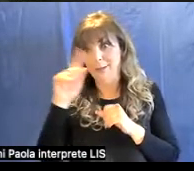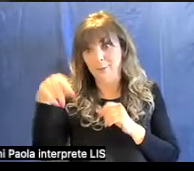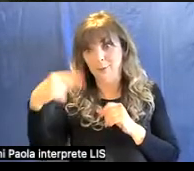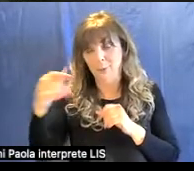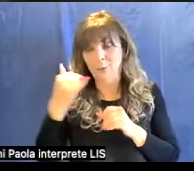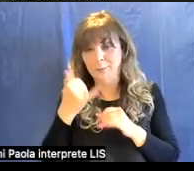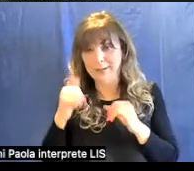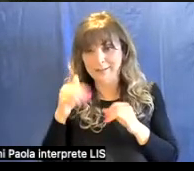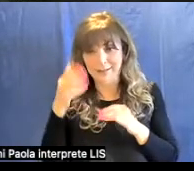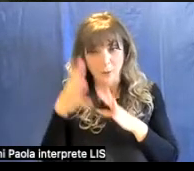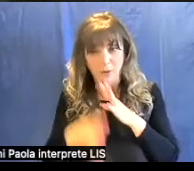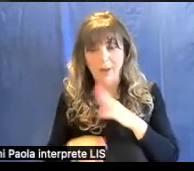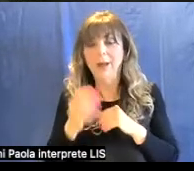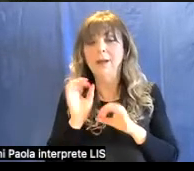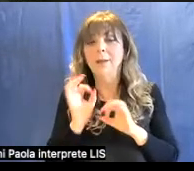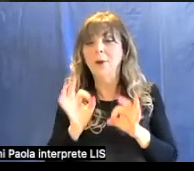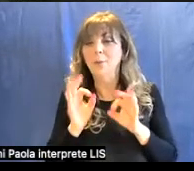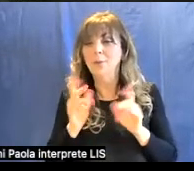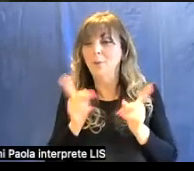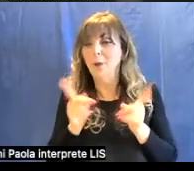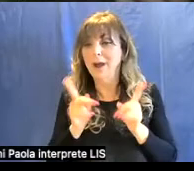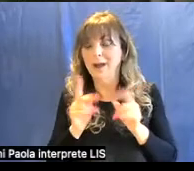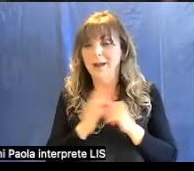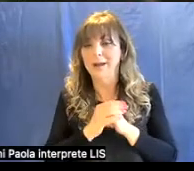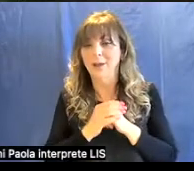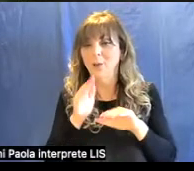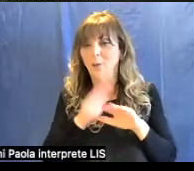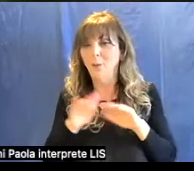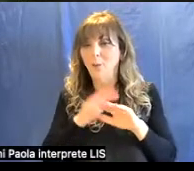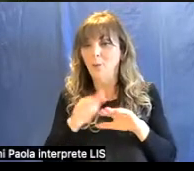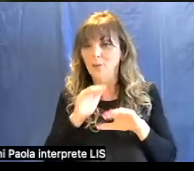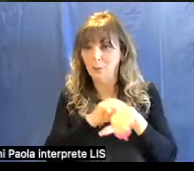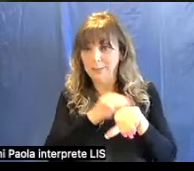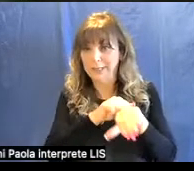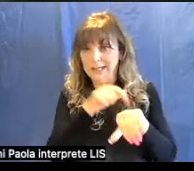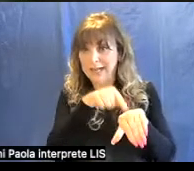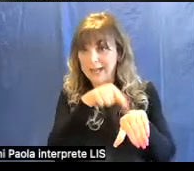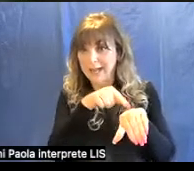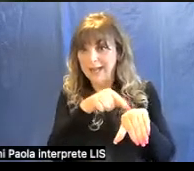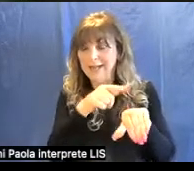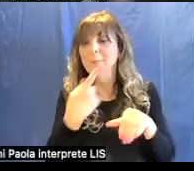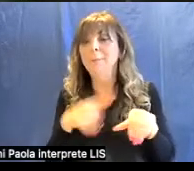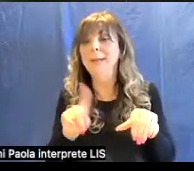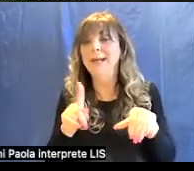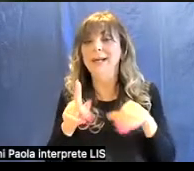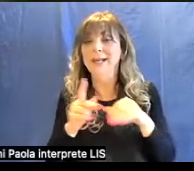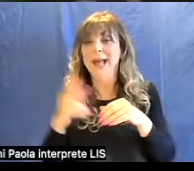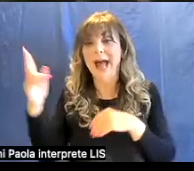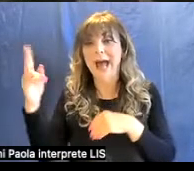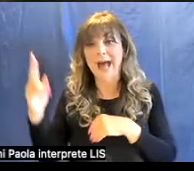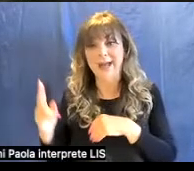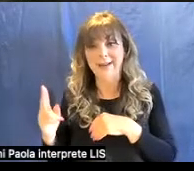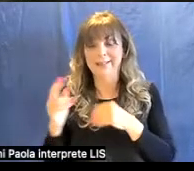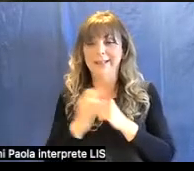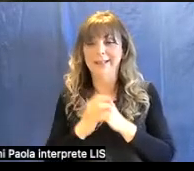dettaglio è proprio l'uso dei minerali nell'arte, nei